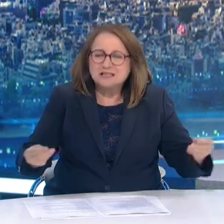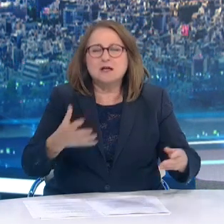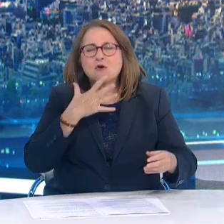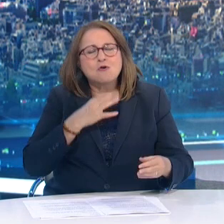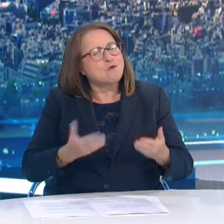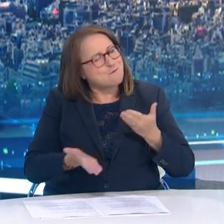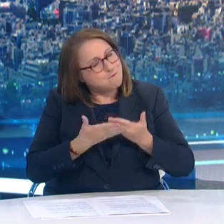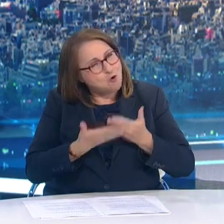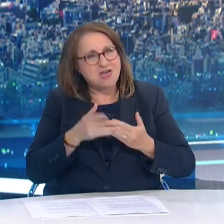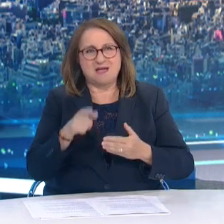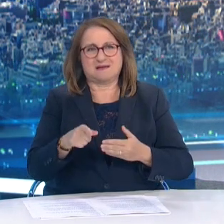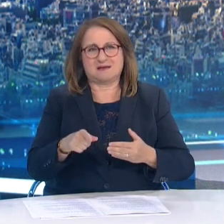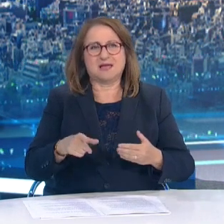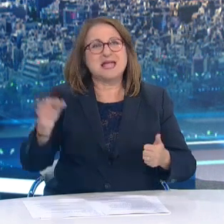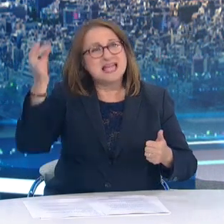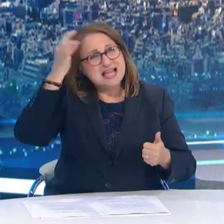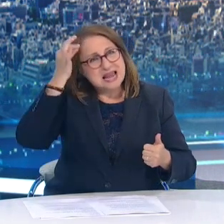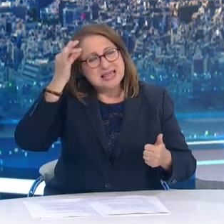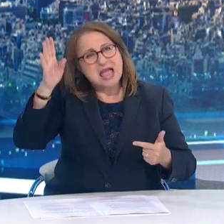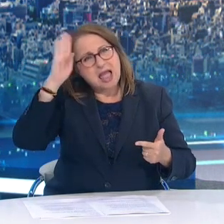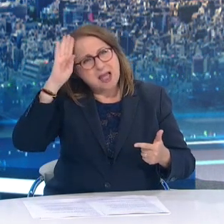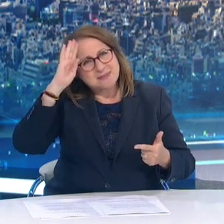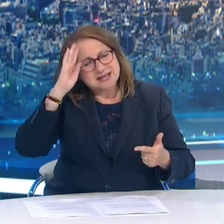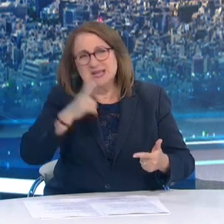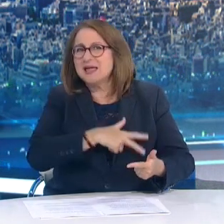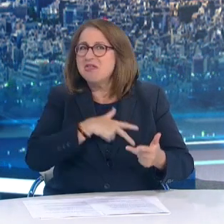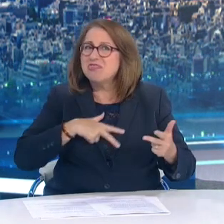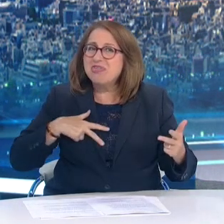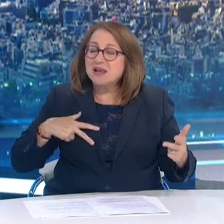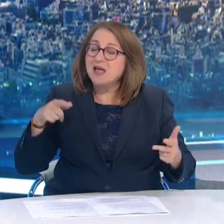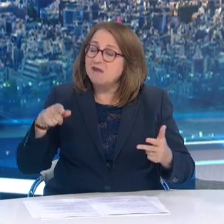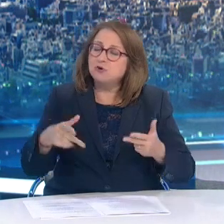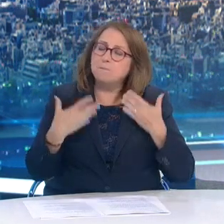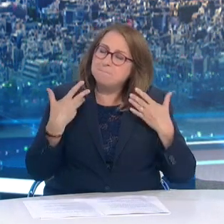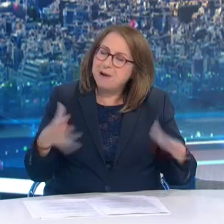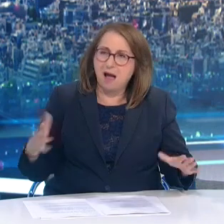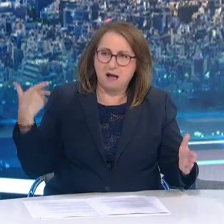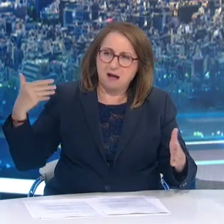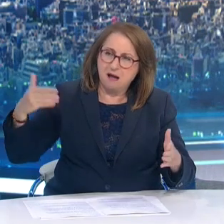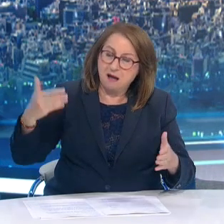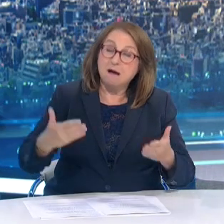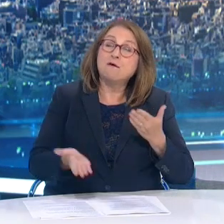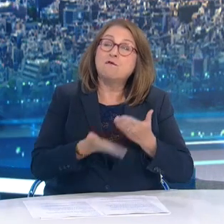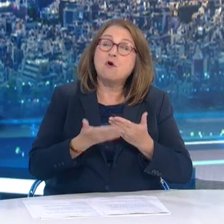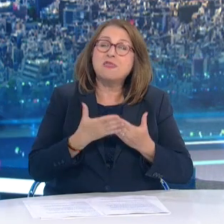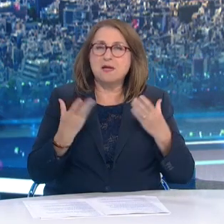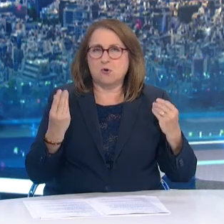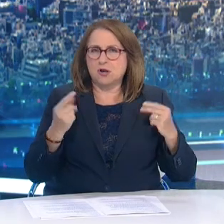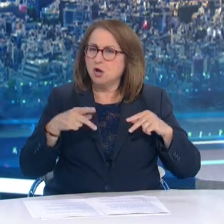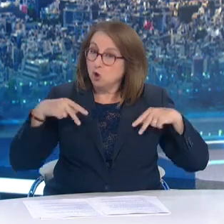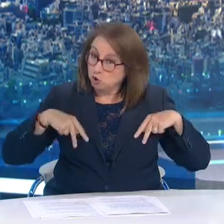στις ΗΠΑ, στη Γαλλία, στη Δανία σε άλλες χώρες και έχει αποδώσει Η πολιτεία θα κάνει τη δουλειά της